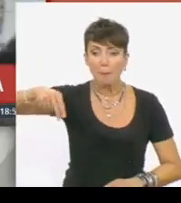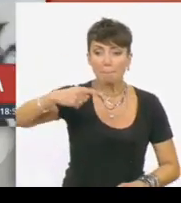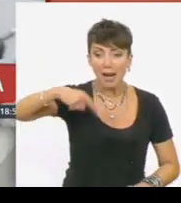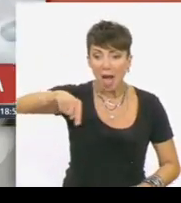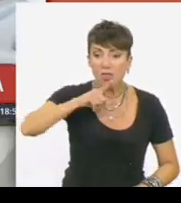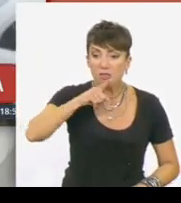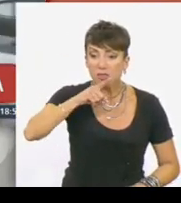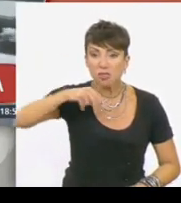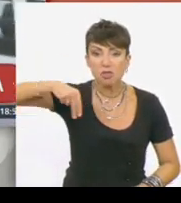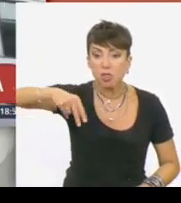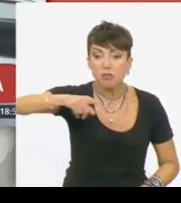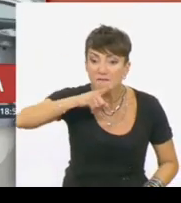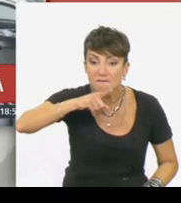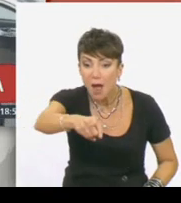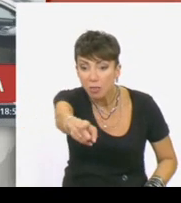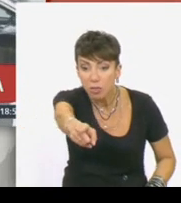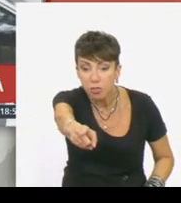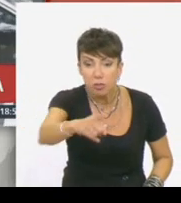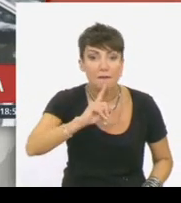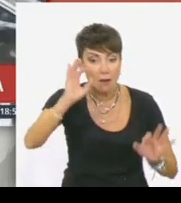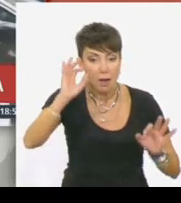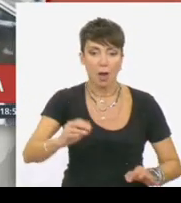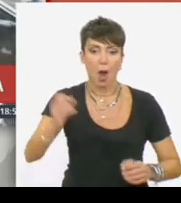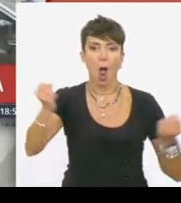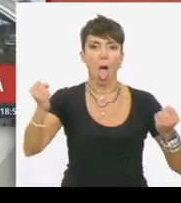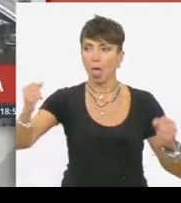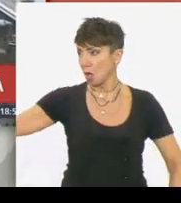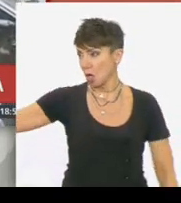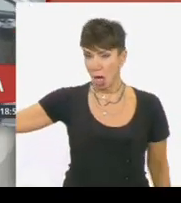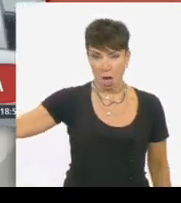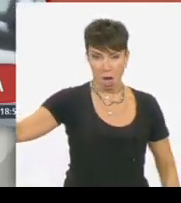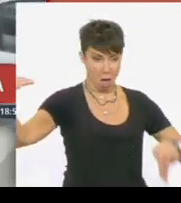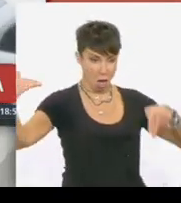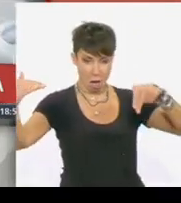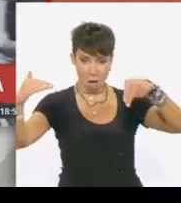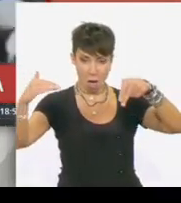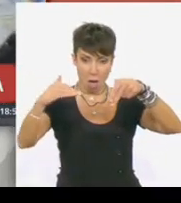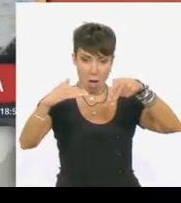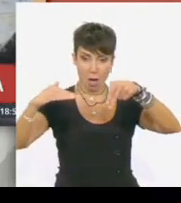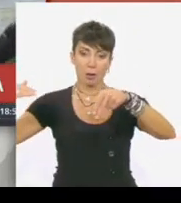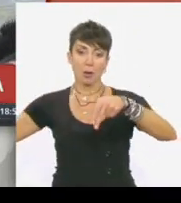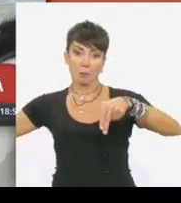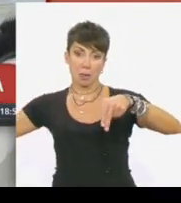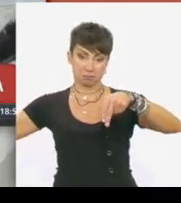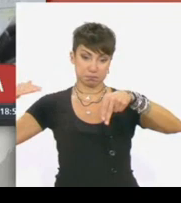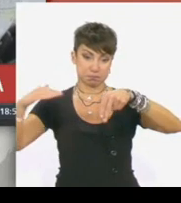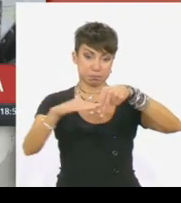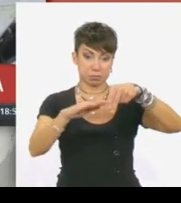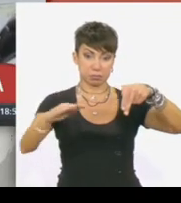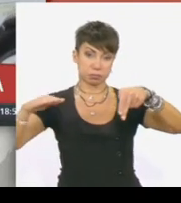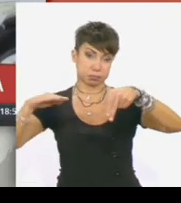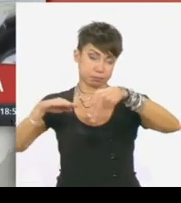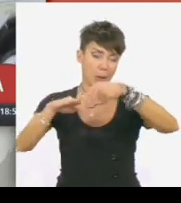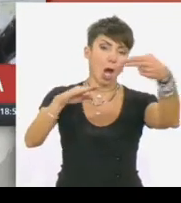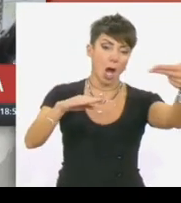μπροστά από εδώ από το δρόμο. Ο οδηγός έχασε τον έλεγχο του αυτοκίνητου, πέρασε το απέναντι ρεύμα και τη